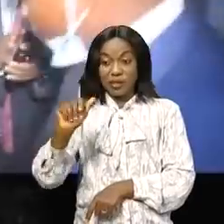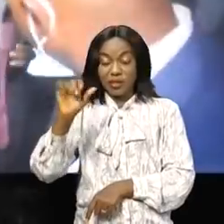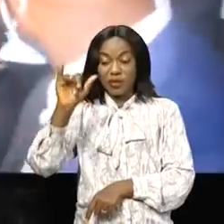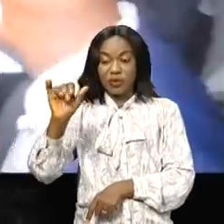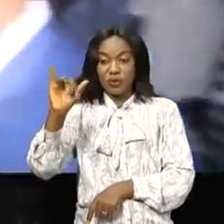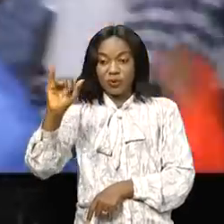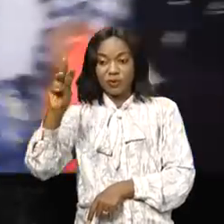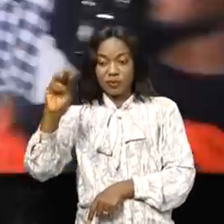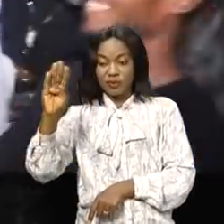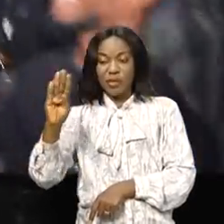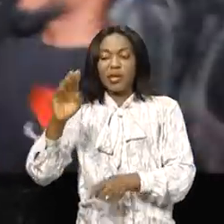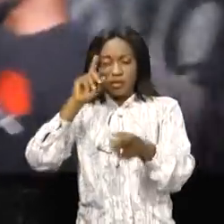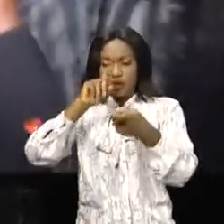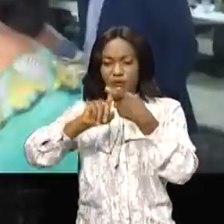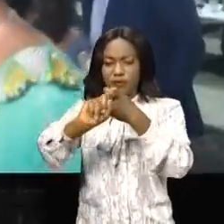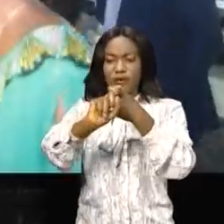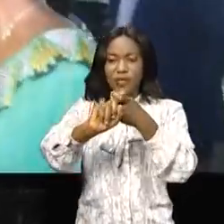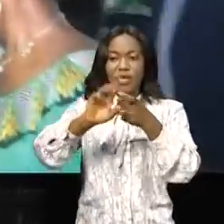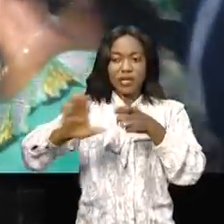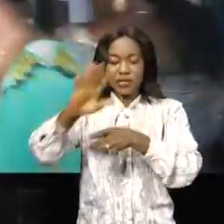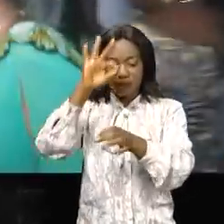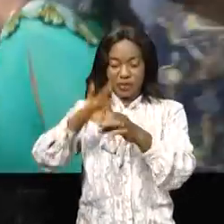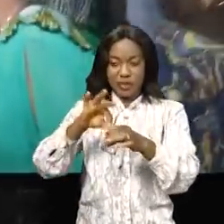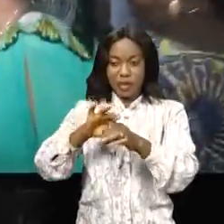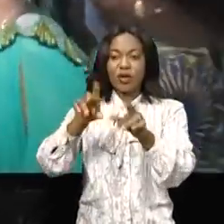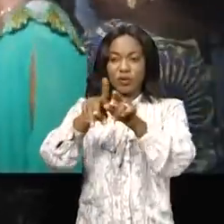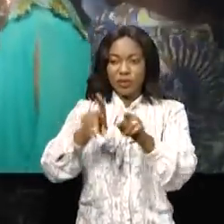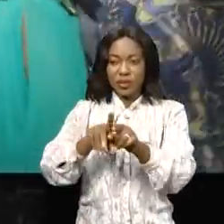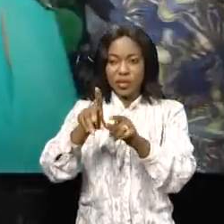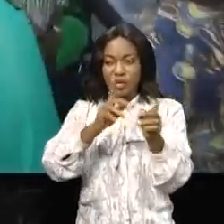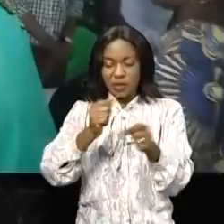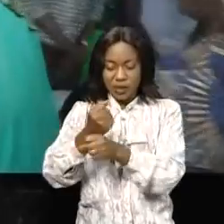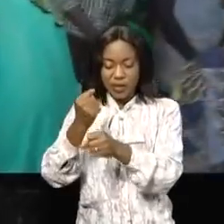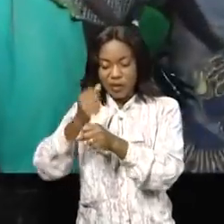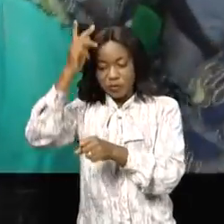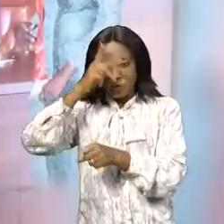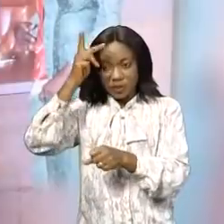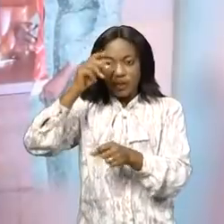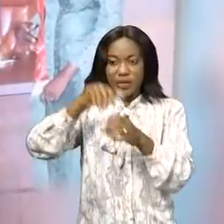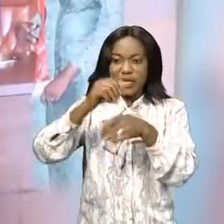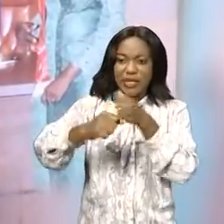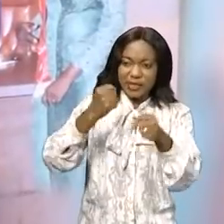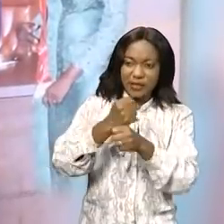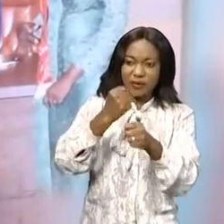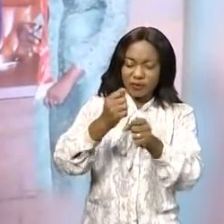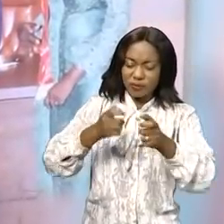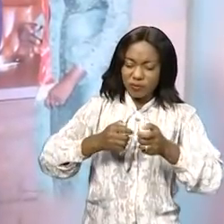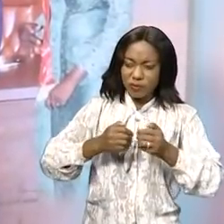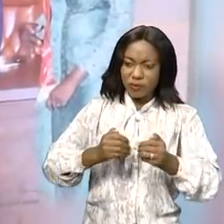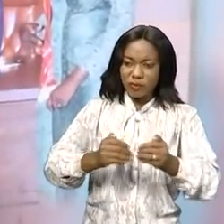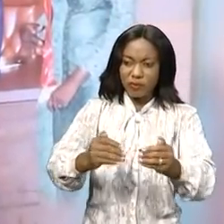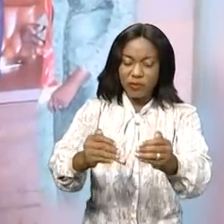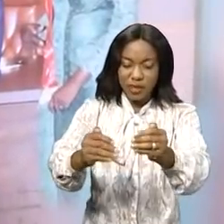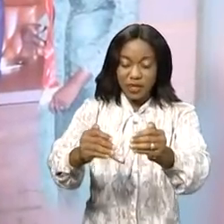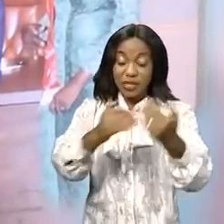plus mérité la confiance de ses élus. Son parcours politique éloquent et son dévouement dans le travail a poussé le chef de l